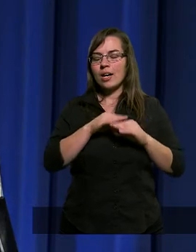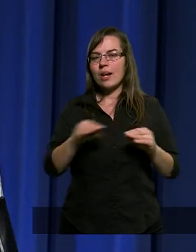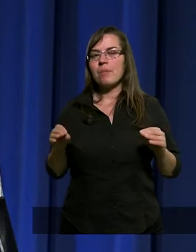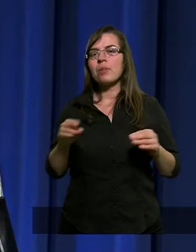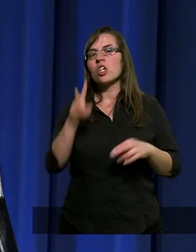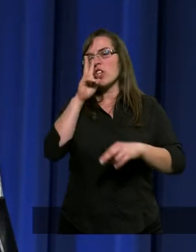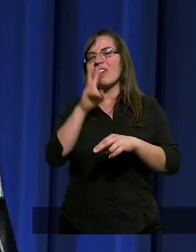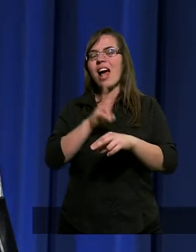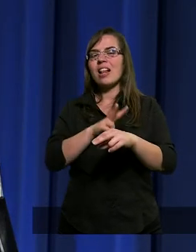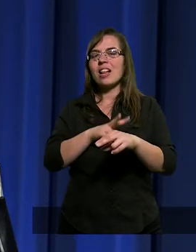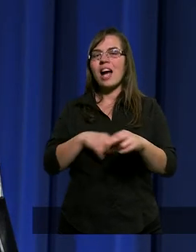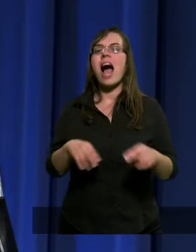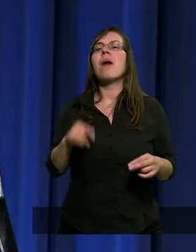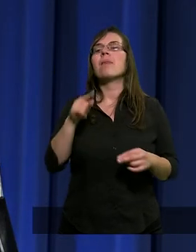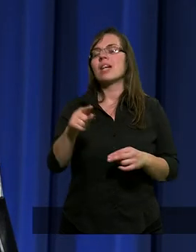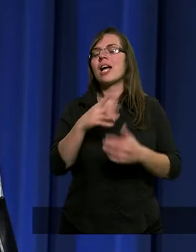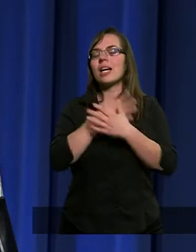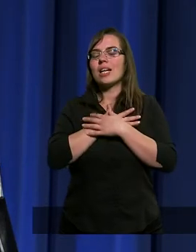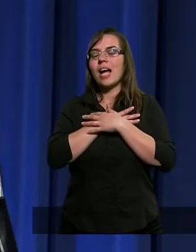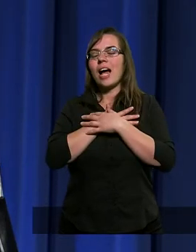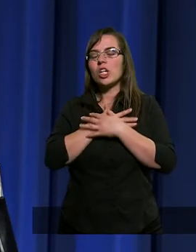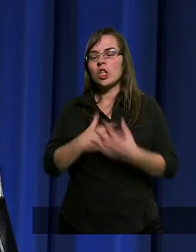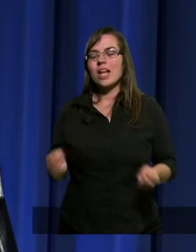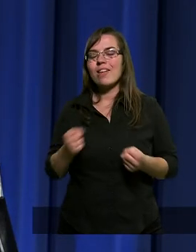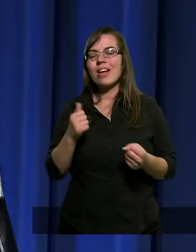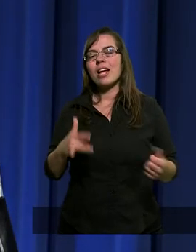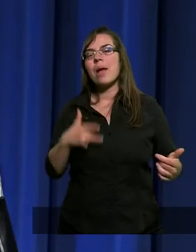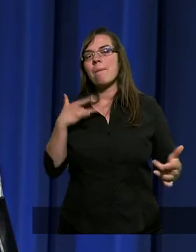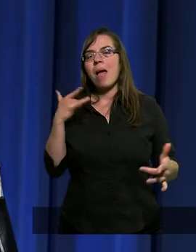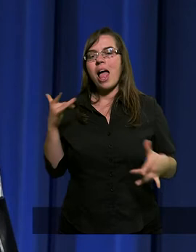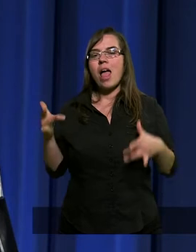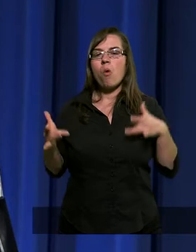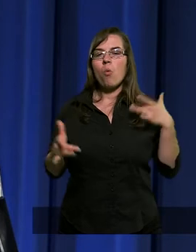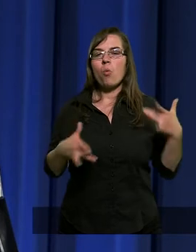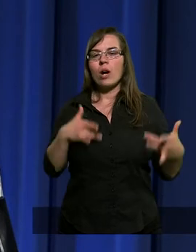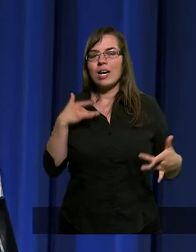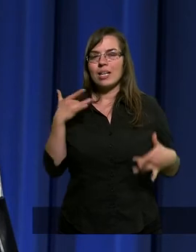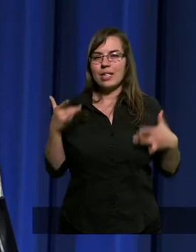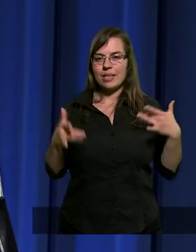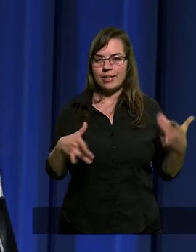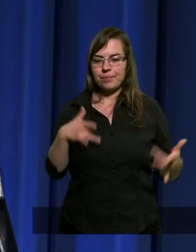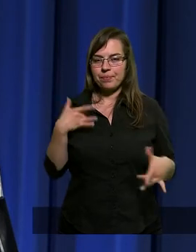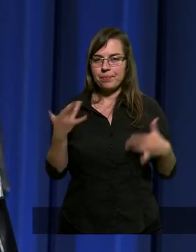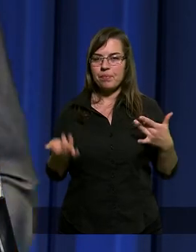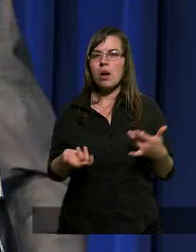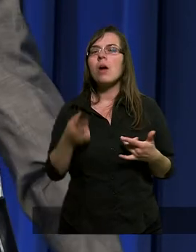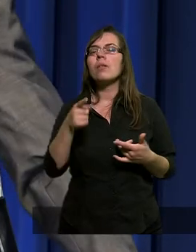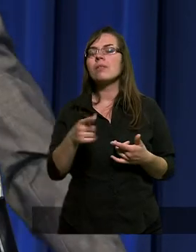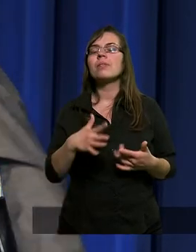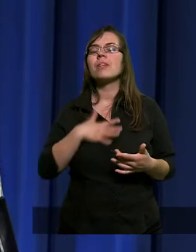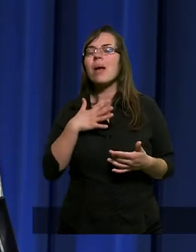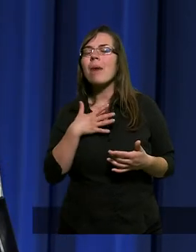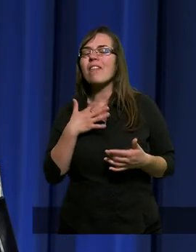świadkami tej straszliwej męki Jezusa Chrystusa. Do